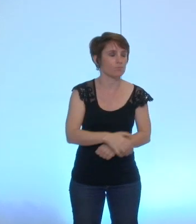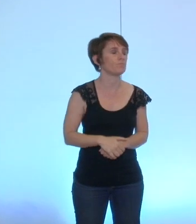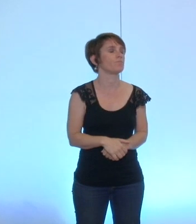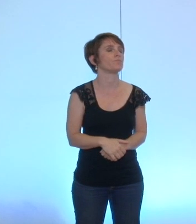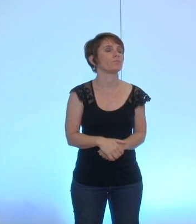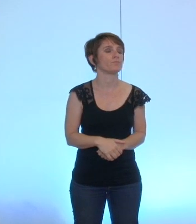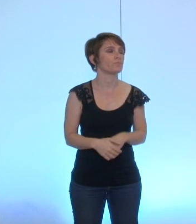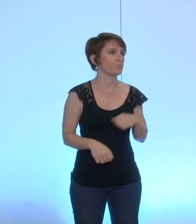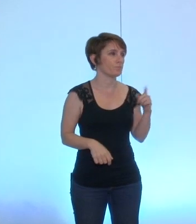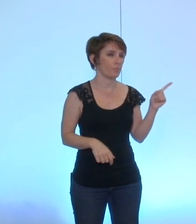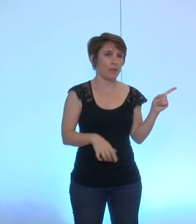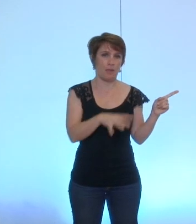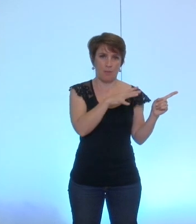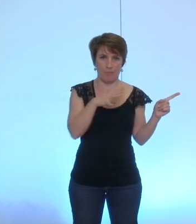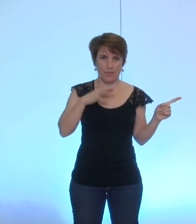alors